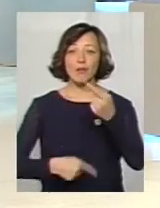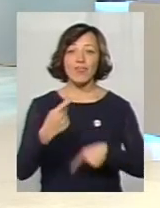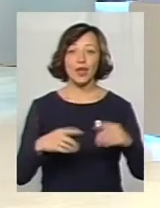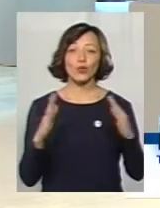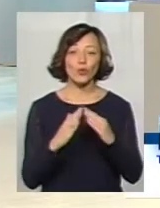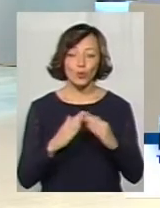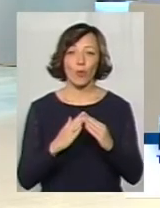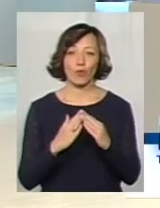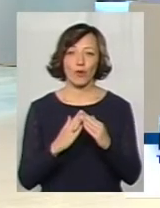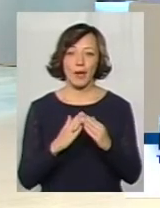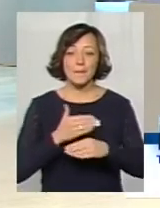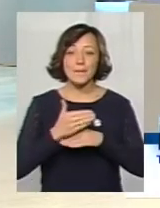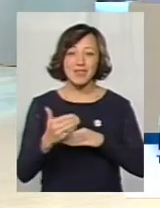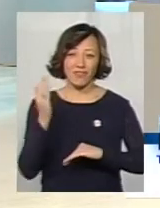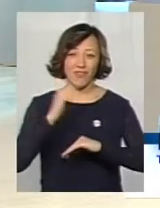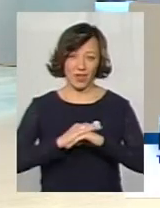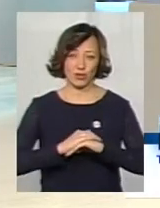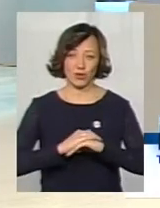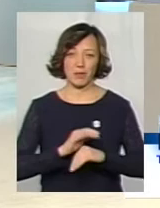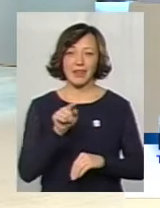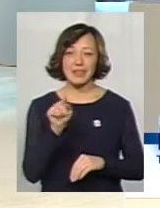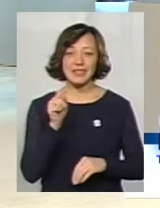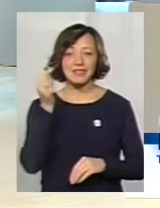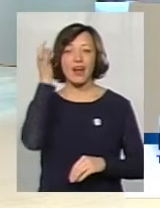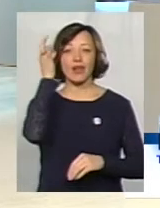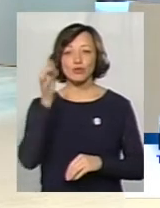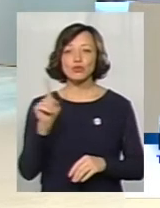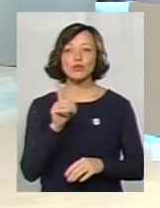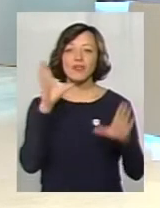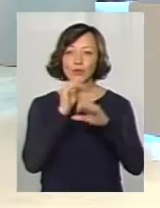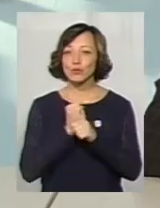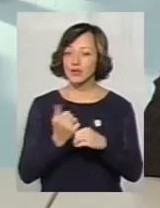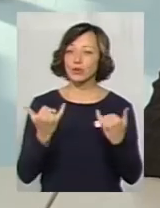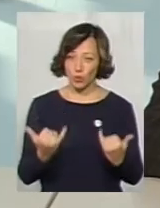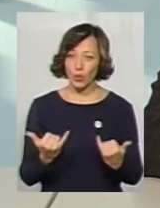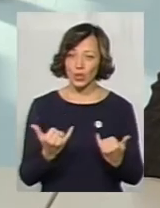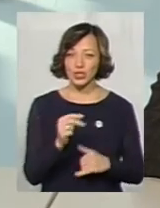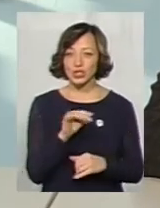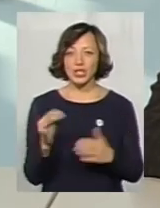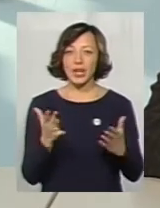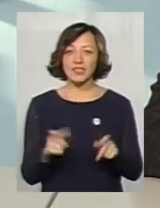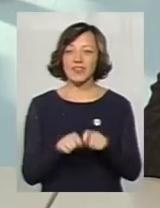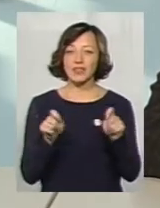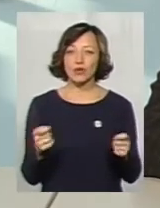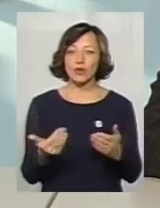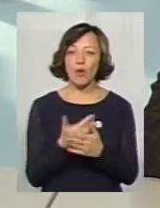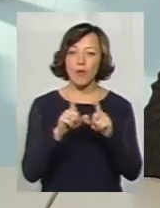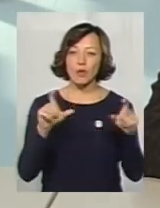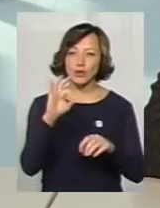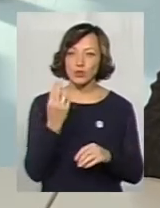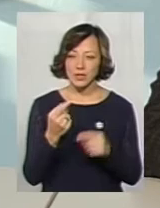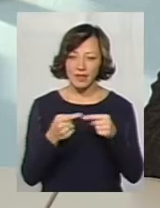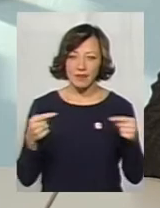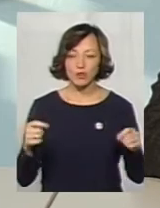додому пізнім вечором, і ти згадуєш, що тобі вдалося зробити сьогодні, чи якийсь відкритий новий об'єкт соціальної